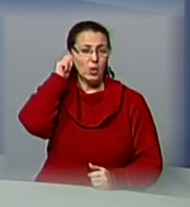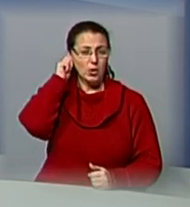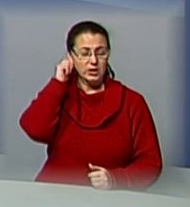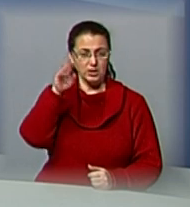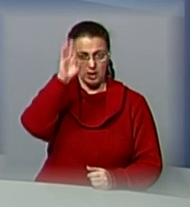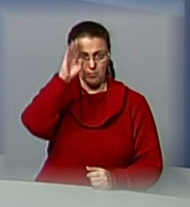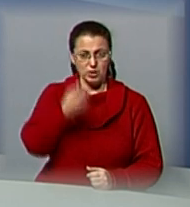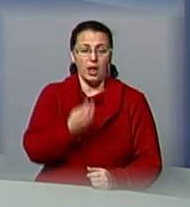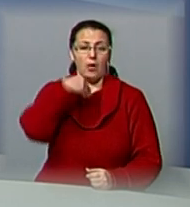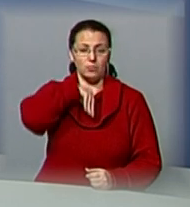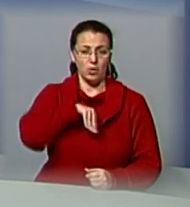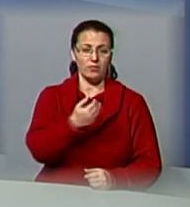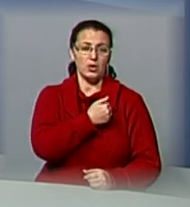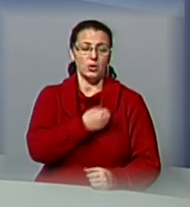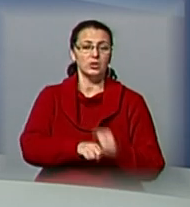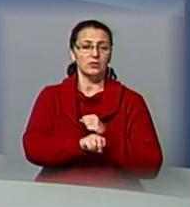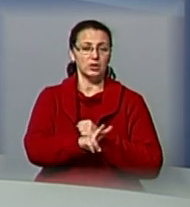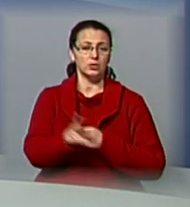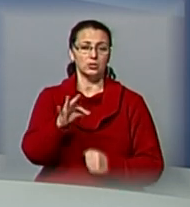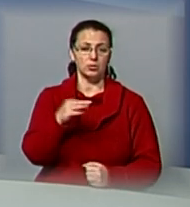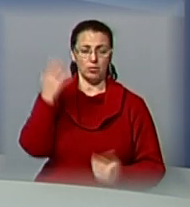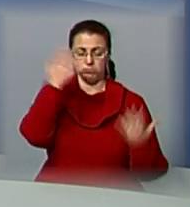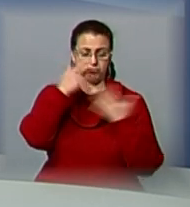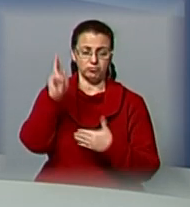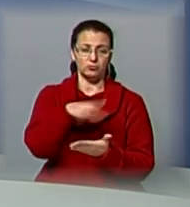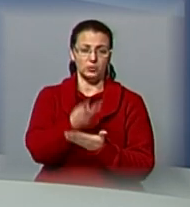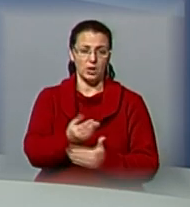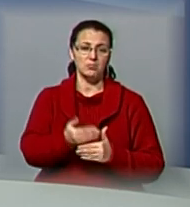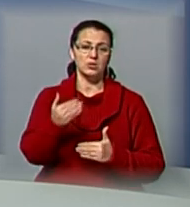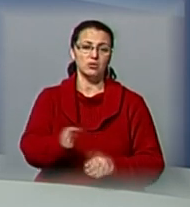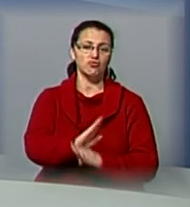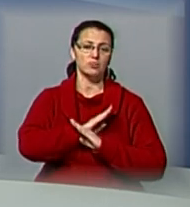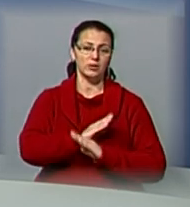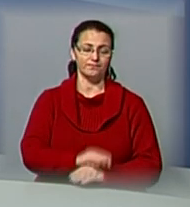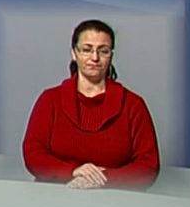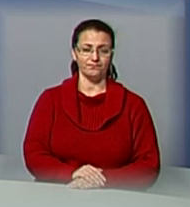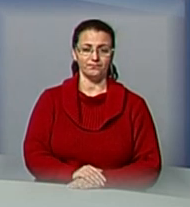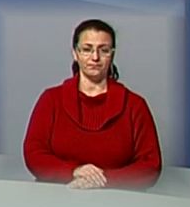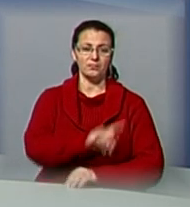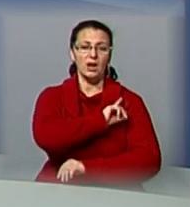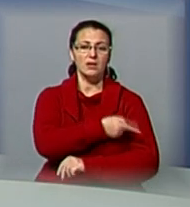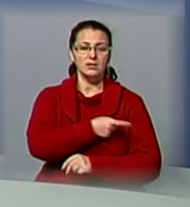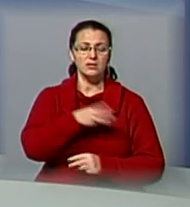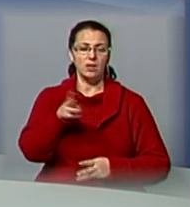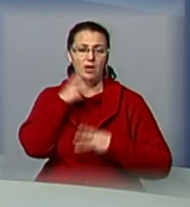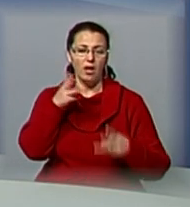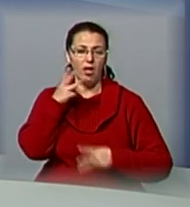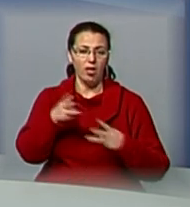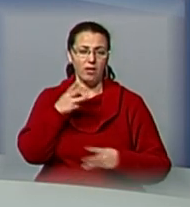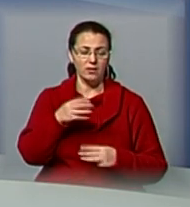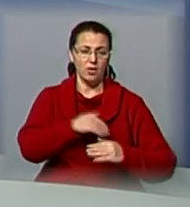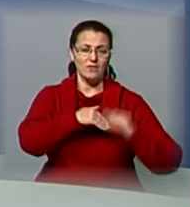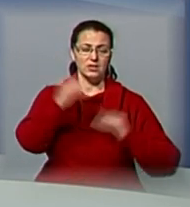проковтнув та намагався втекти. Однак знепритомнів, а згодом помер. Сильна нудота, рвота і висока